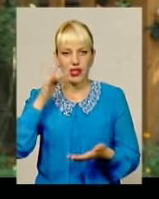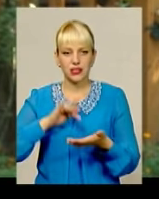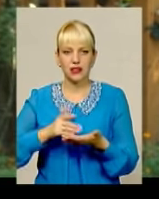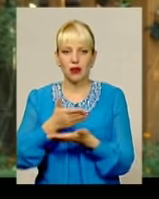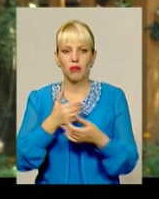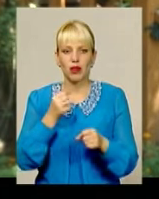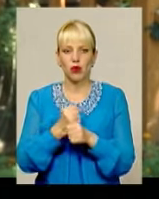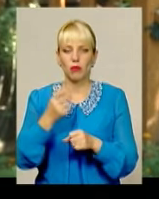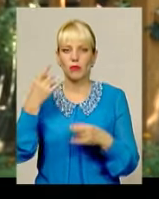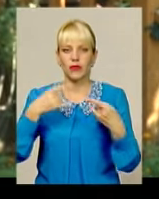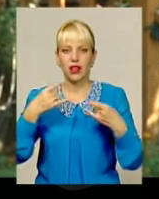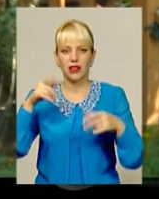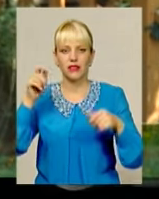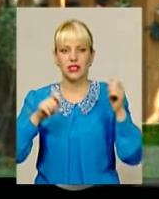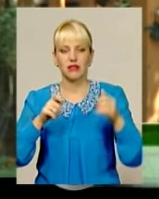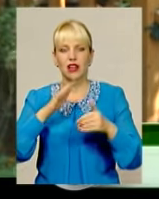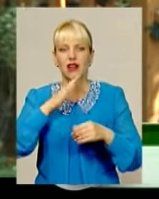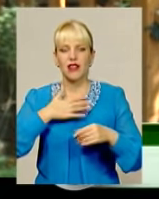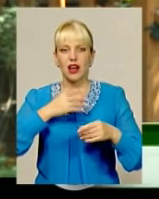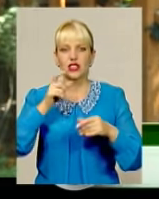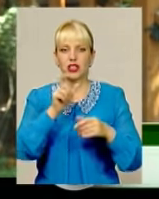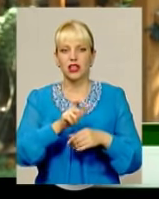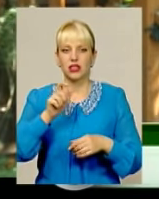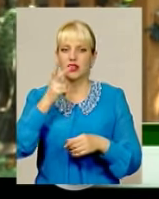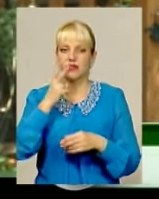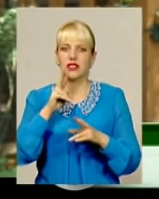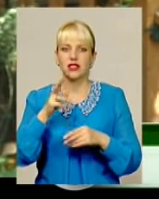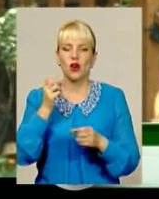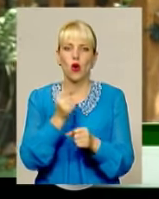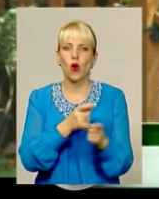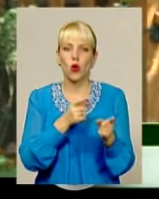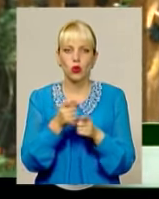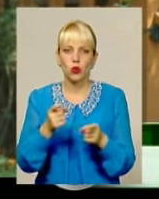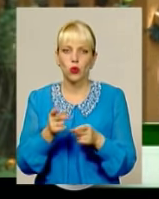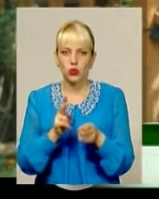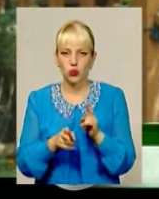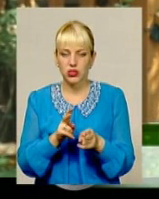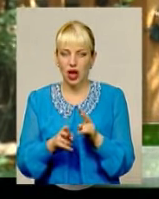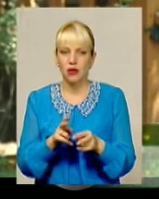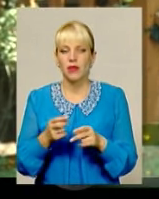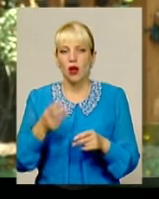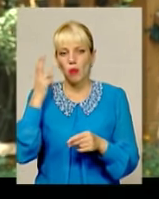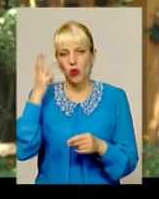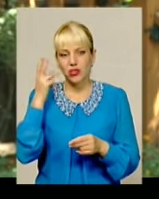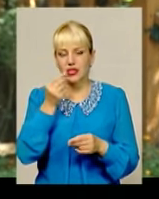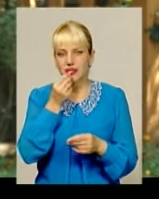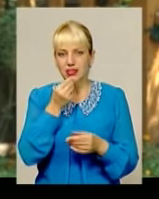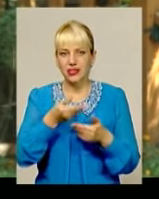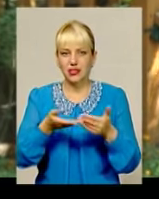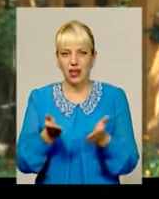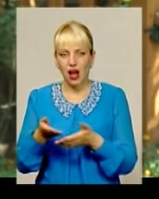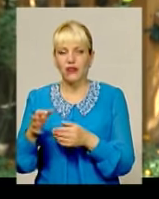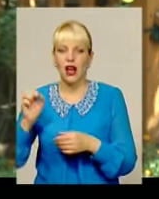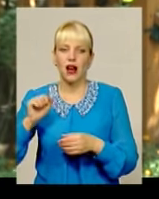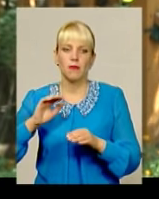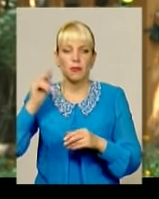телефестиваль, наші глядачі дивляться, як готуються подільські страви, може вчаться хтось і собі дома їх готує, але